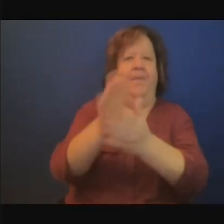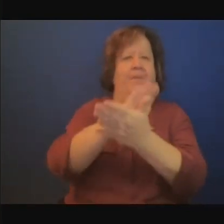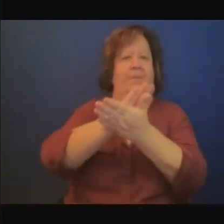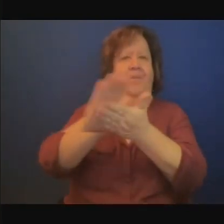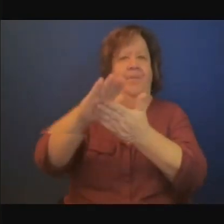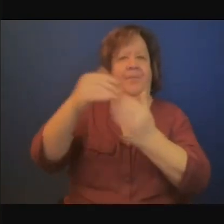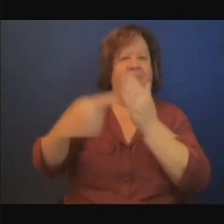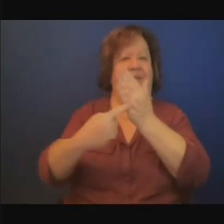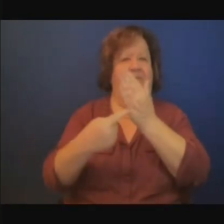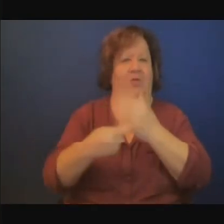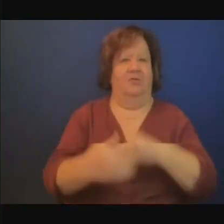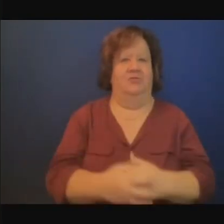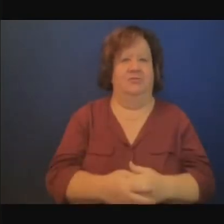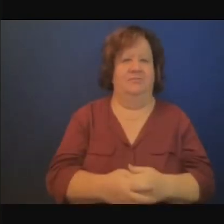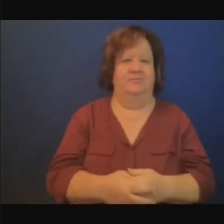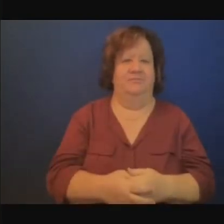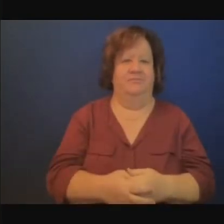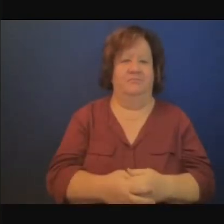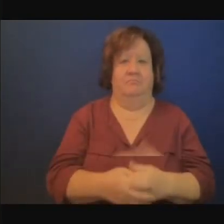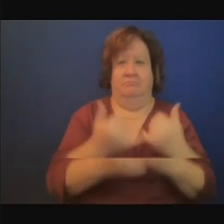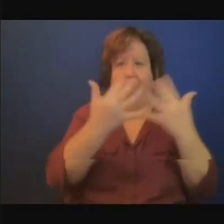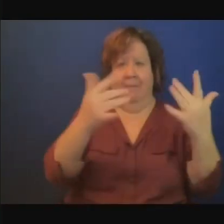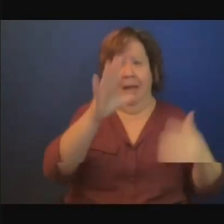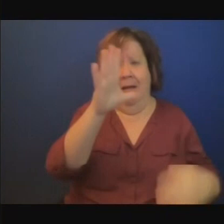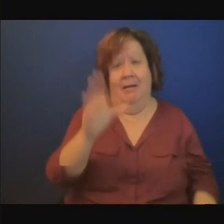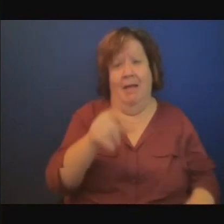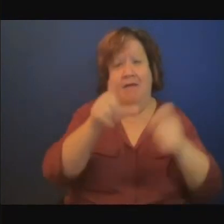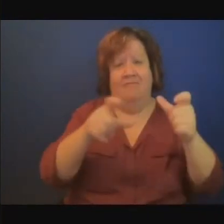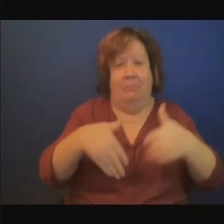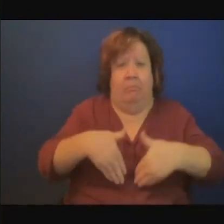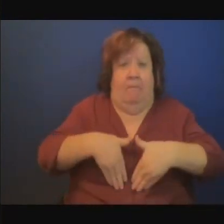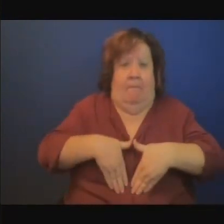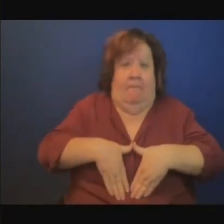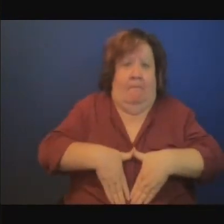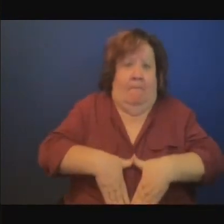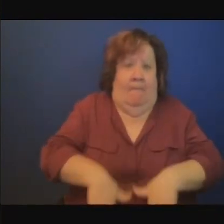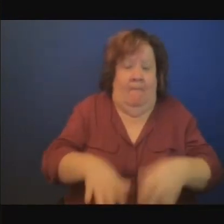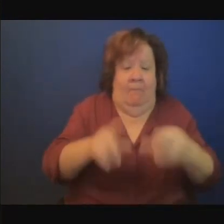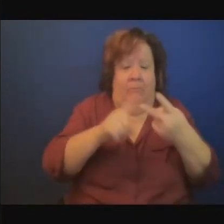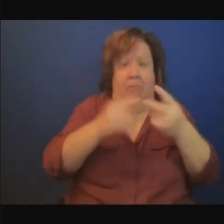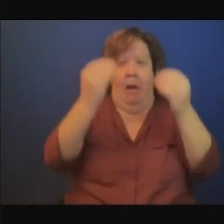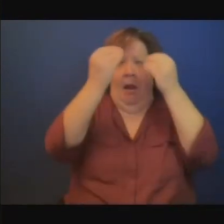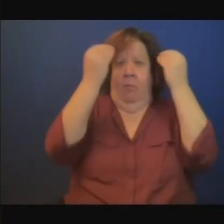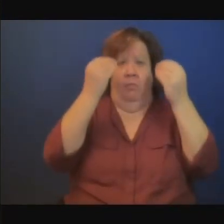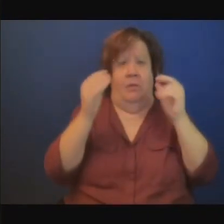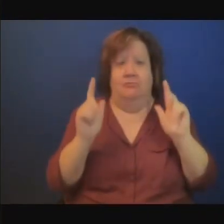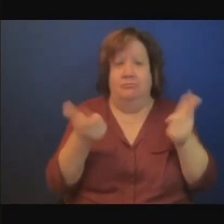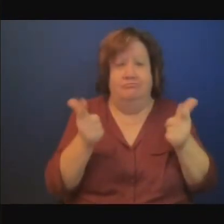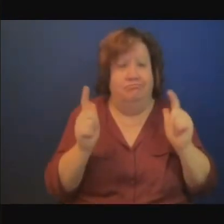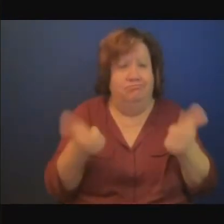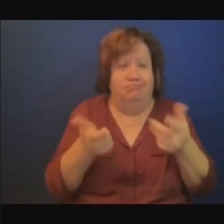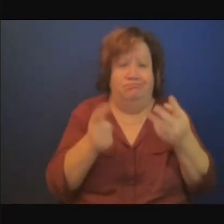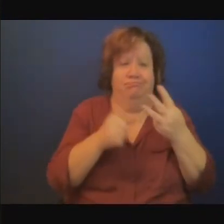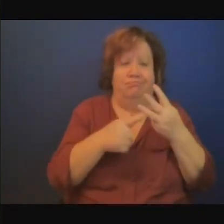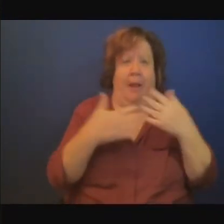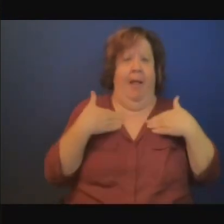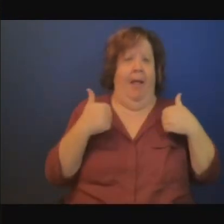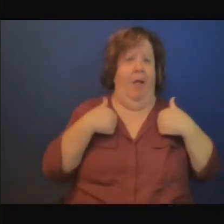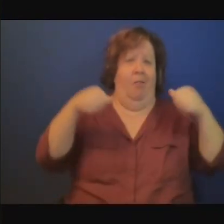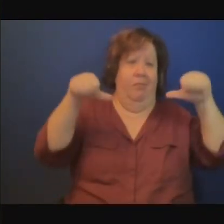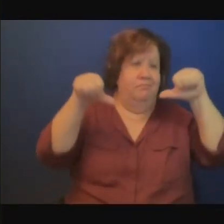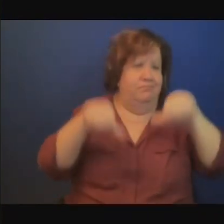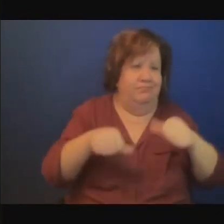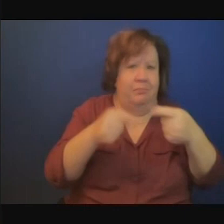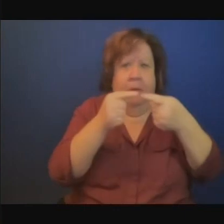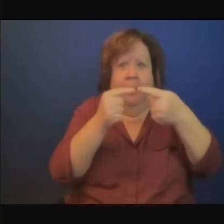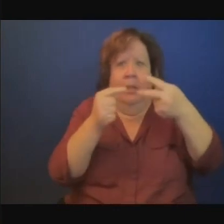pas eu suffisamment de soins, qui n'a pas d'emplois, pas suffisamment d'éducation. Et quand on